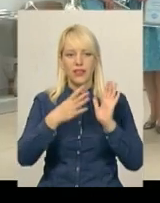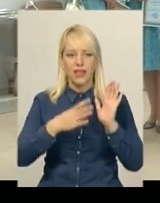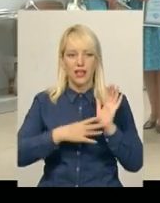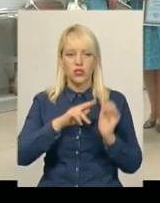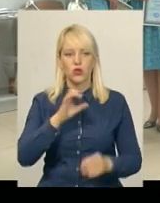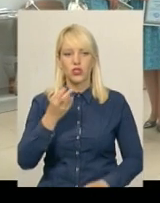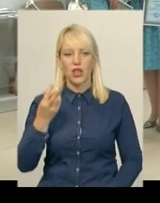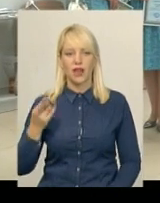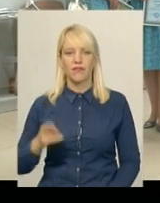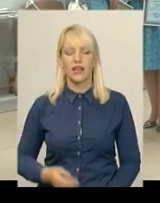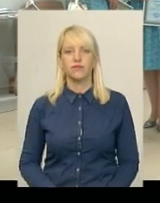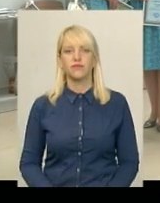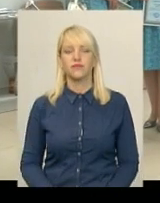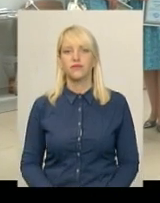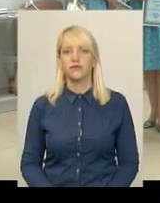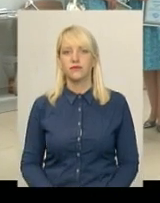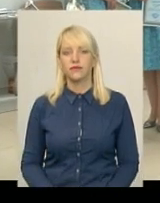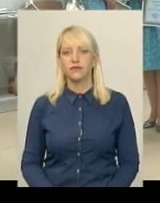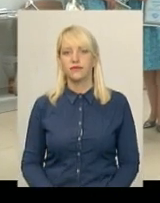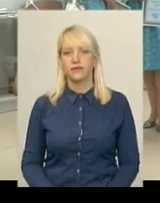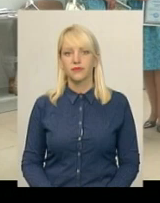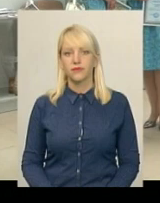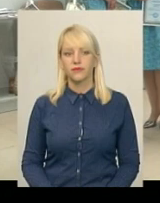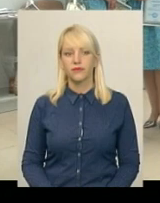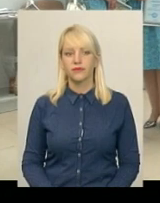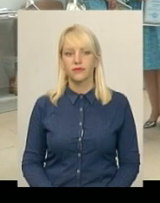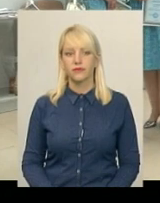Ірина Хижа, Юрій Чорний, Новини, Поділля, Центр.